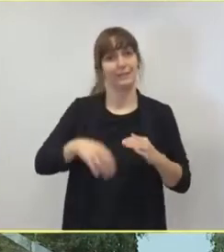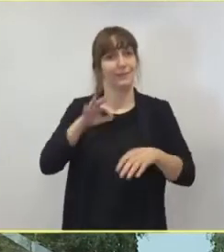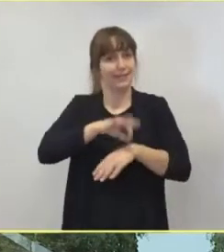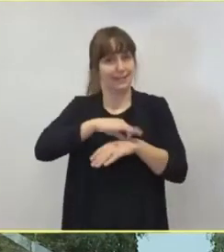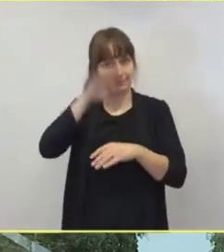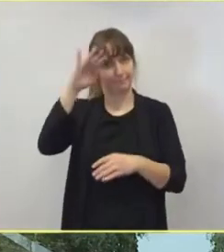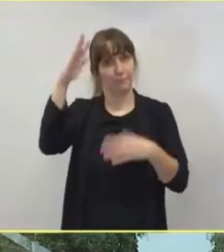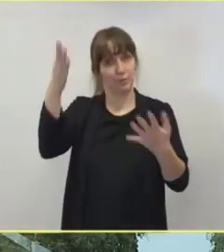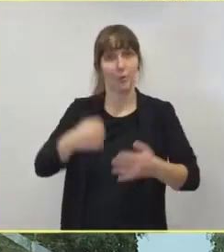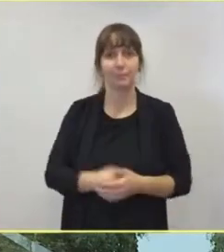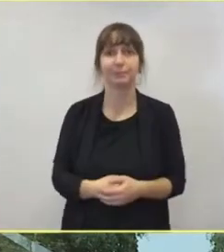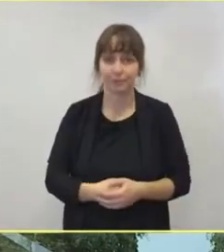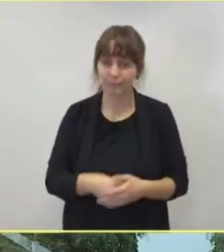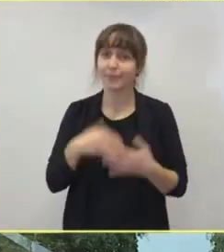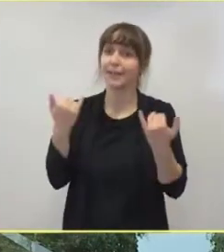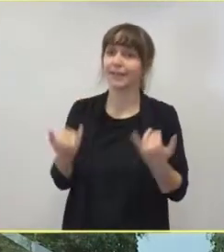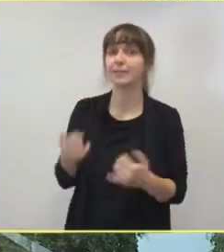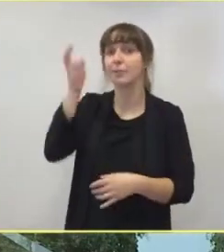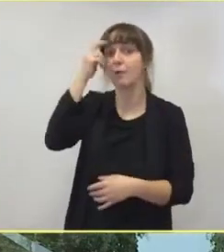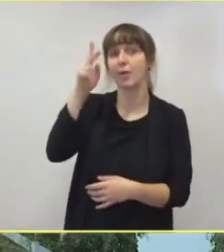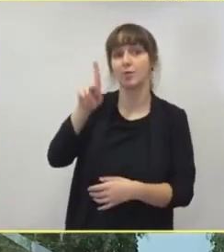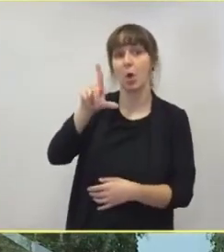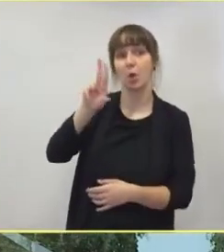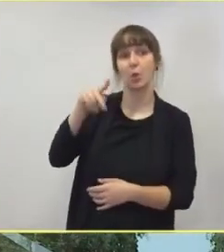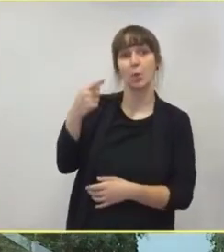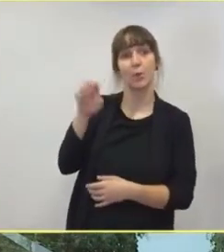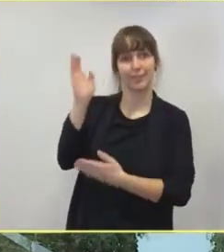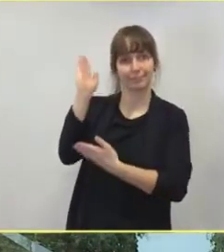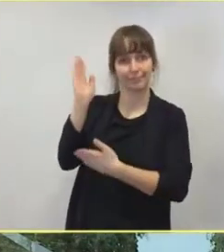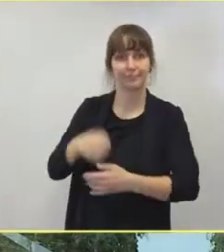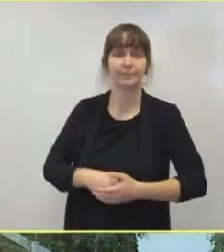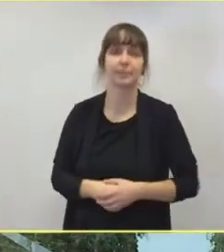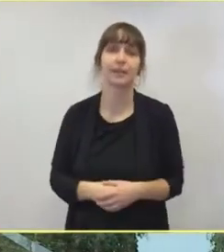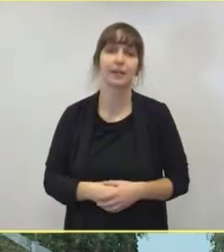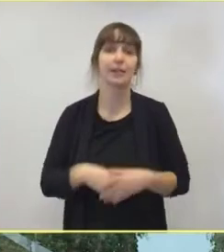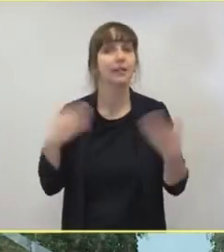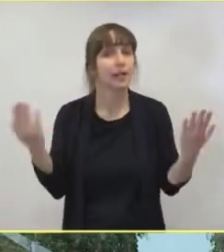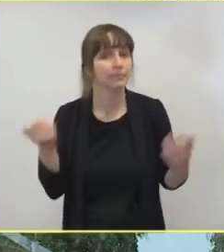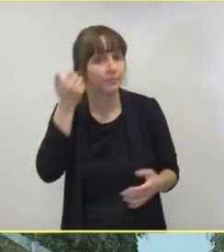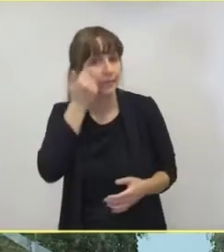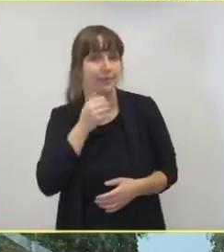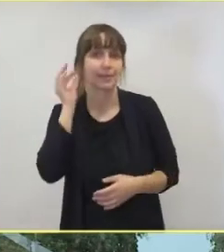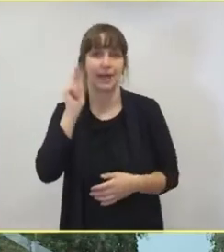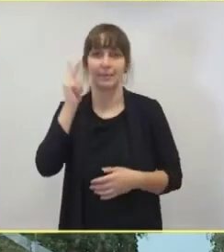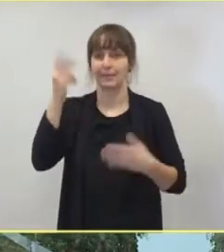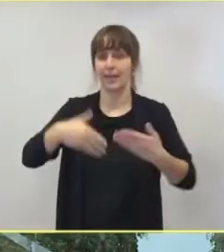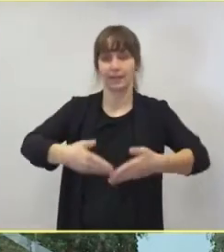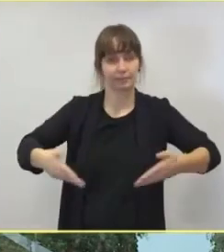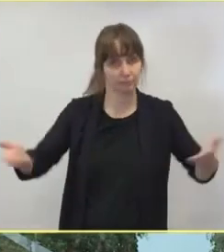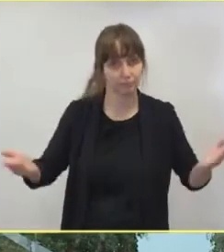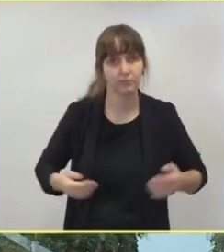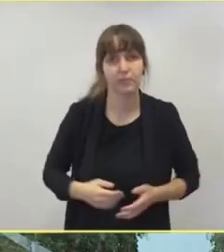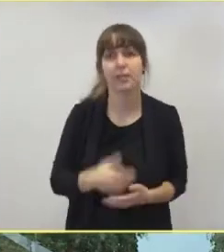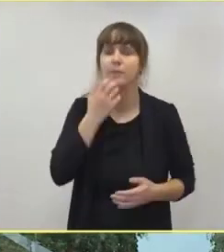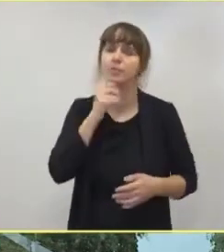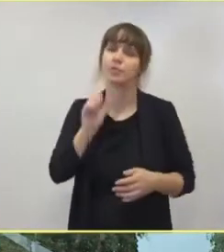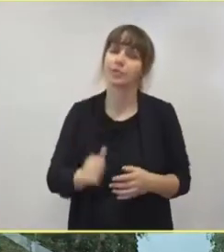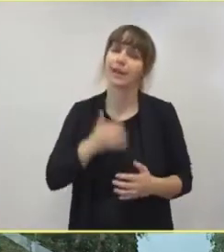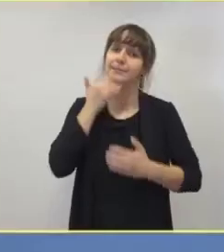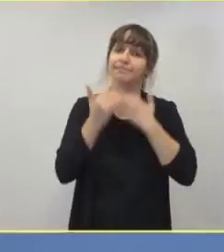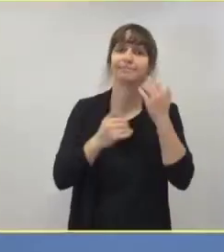Prof. Janssen. Herr Prof. Kluge schließt an. Ja, sehr geehrte Damen und Herren, ich möchte zuerst über die Hamburger Situation